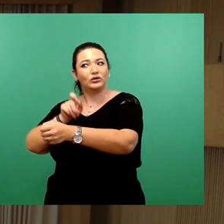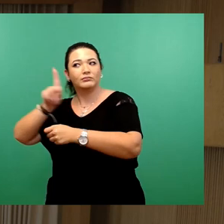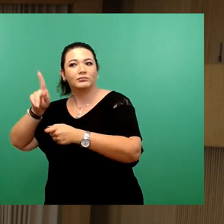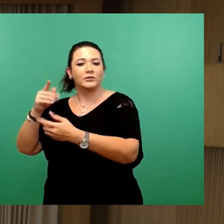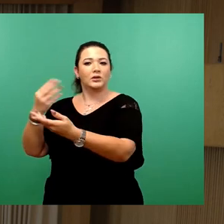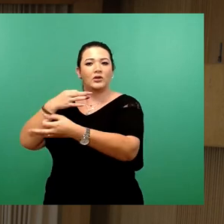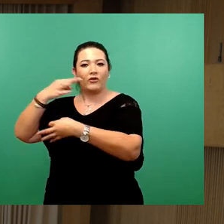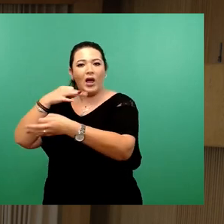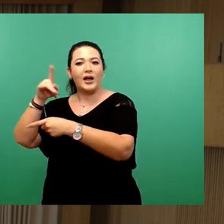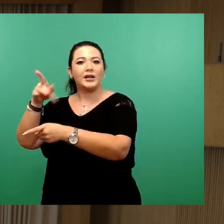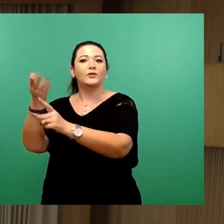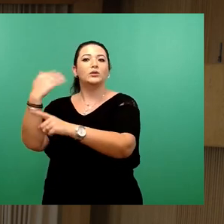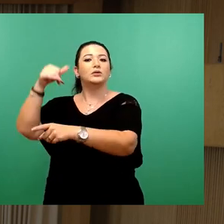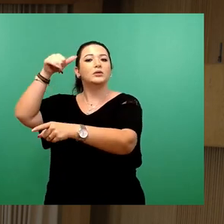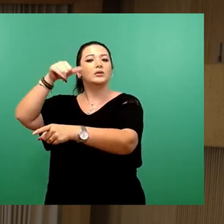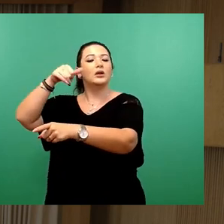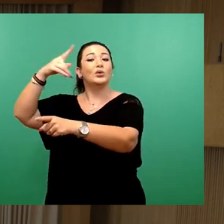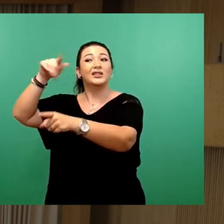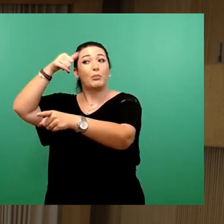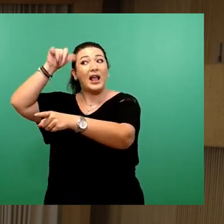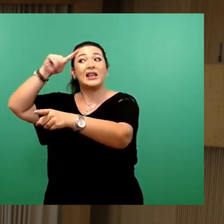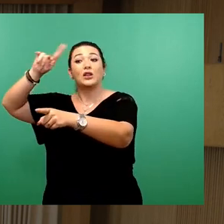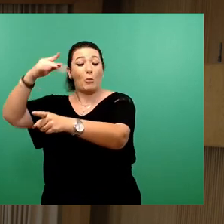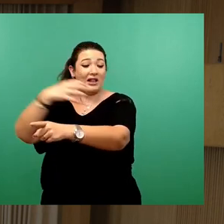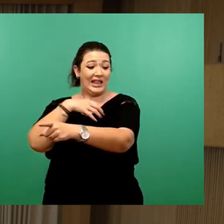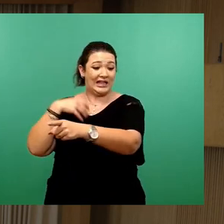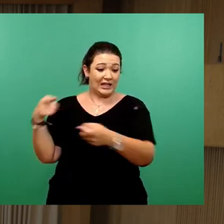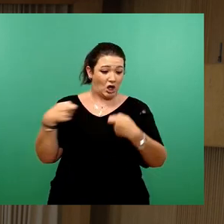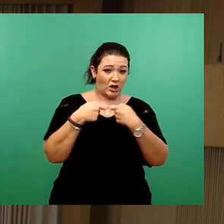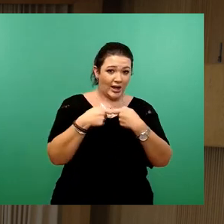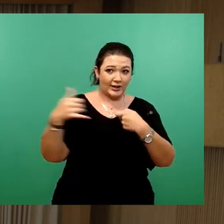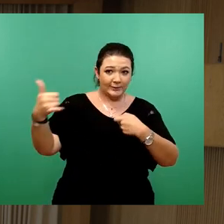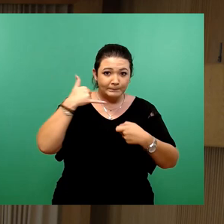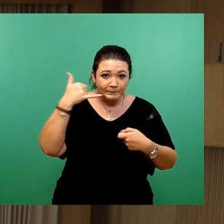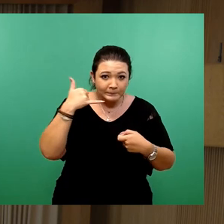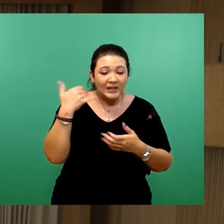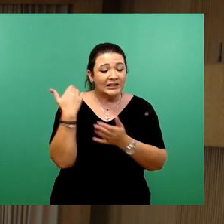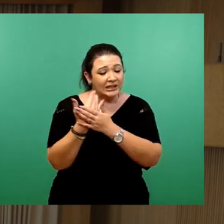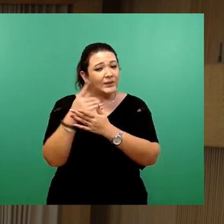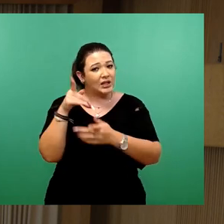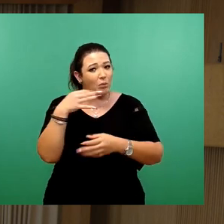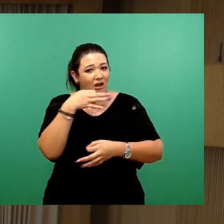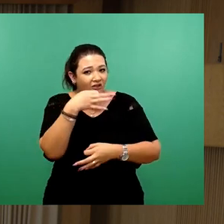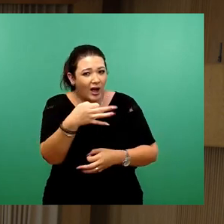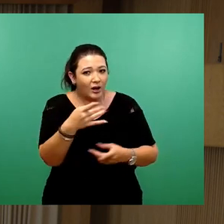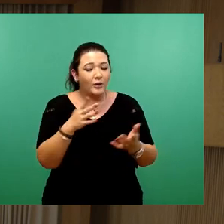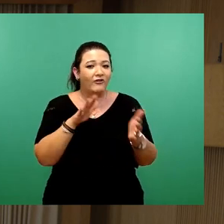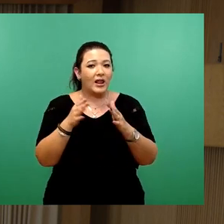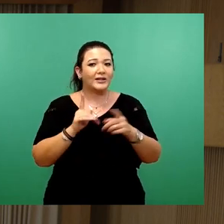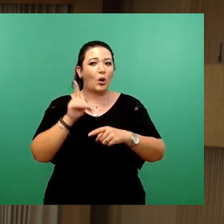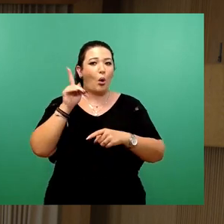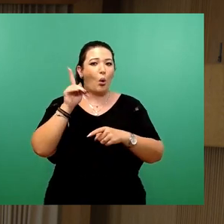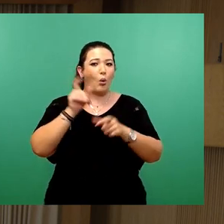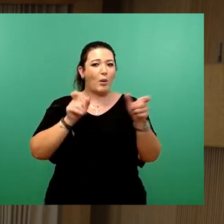in Dresden wiederum mit mir Kontakt aufgenommen haben, bitte ich Sie jetzt noch, die Frage zu beantworten, ob der deutschen Oberbürgermeister ist angemessener, ob die